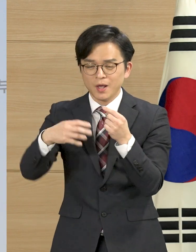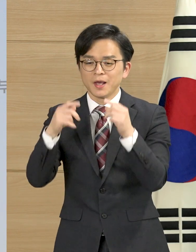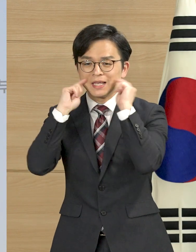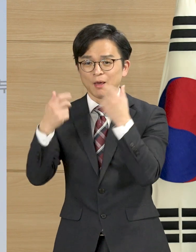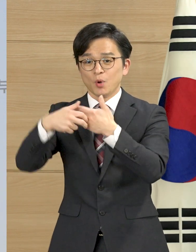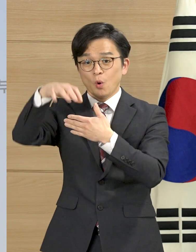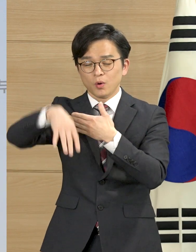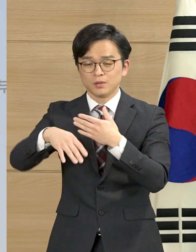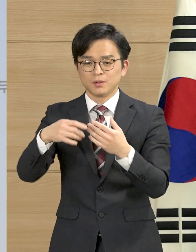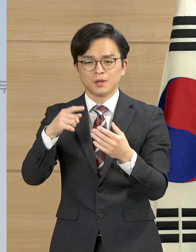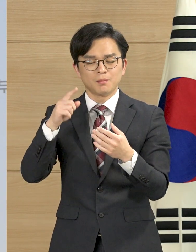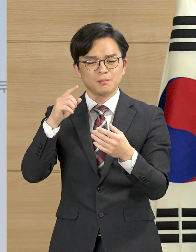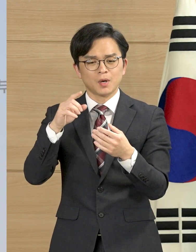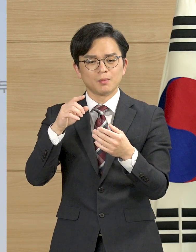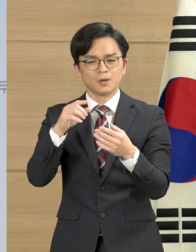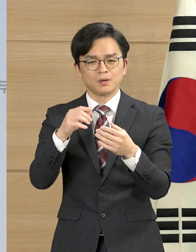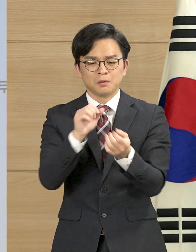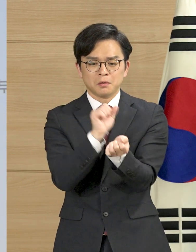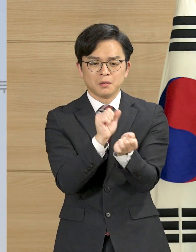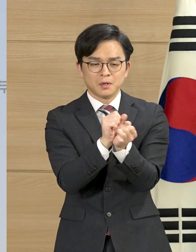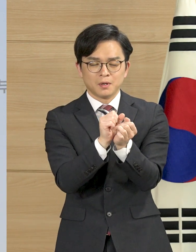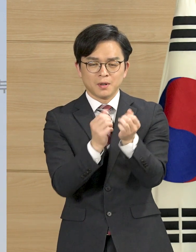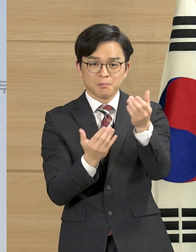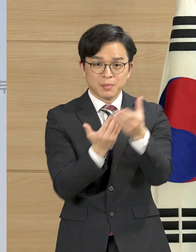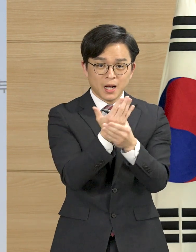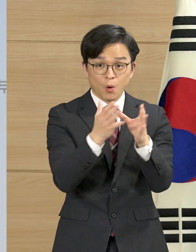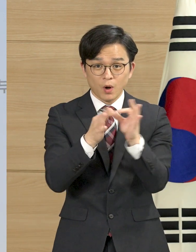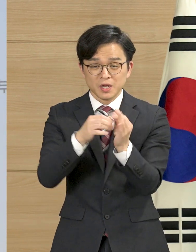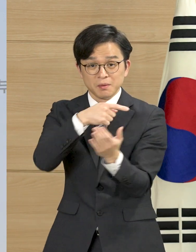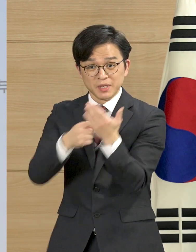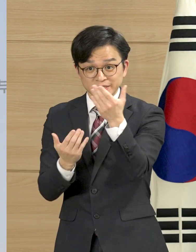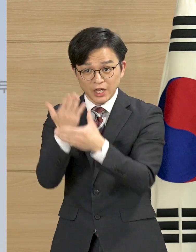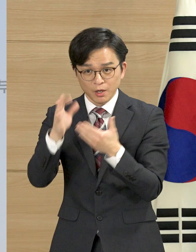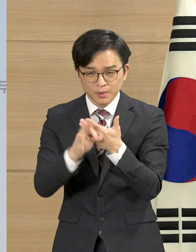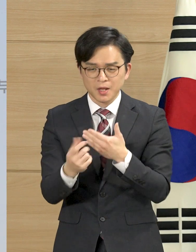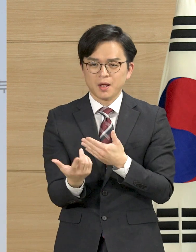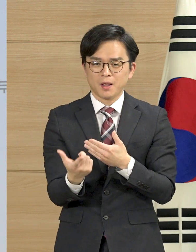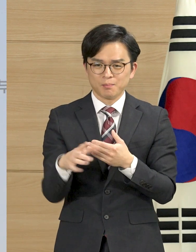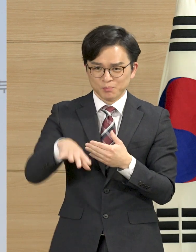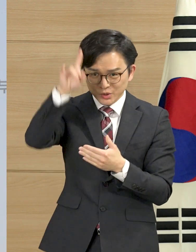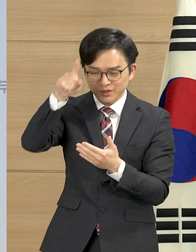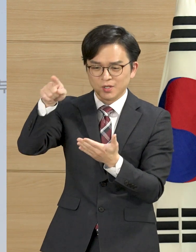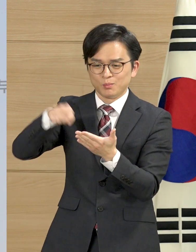것이며 위기 종료 전이라도 우선 지급하는 방안도 검토하겠습니다.